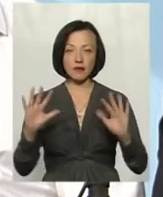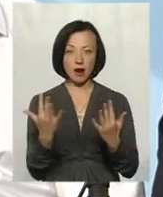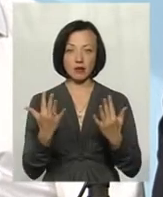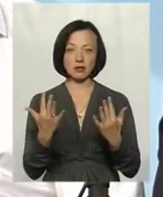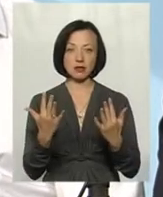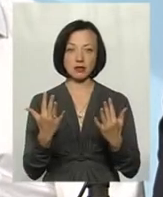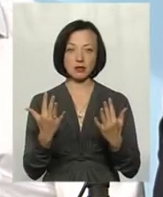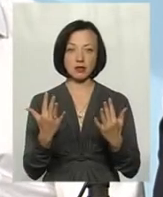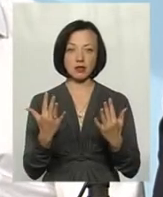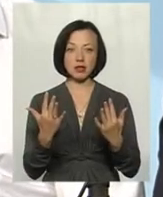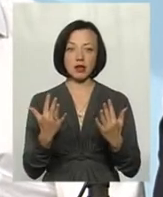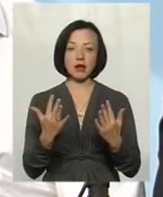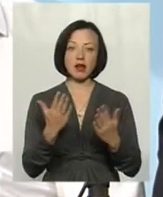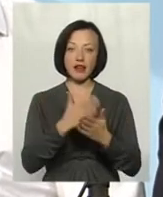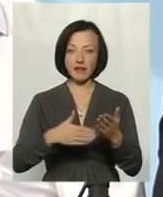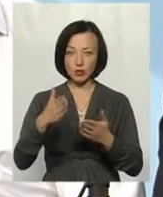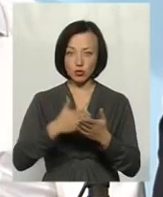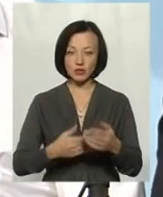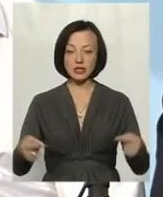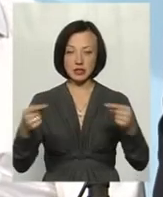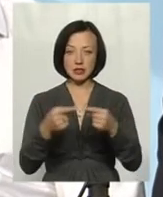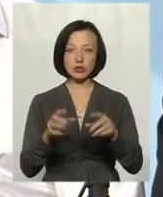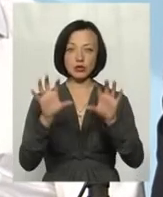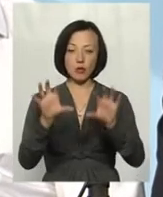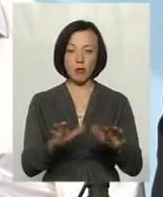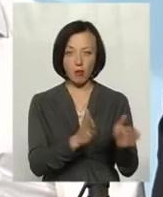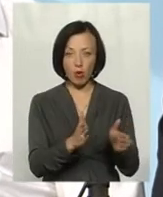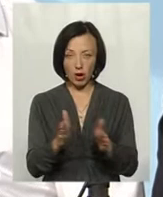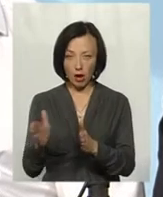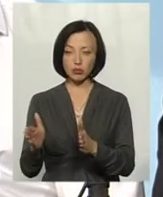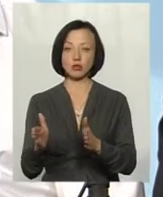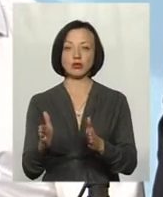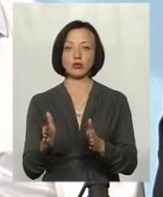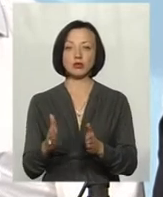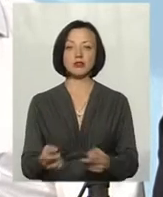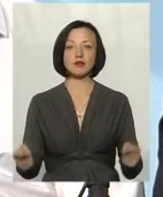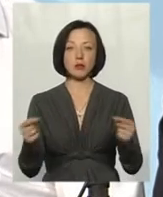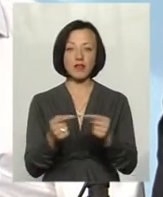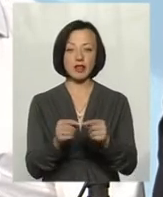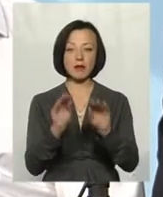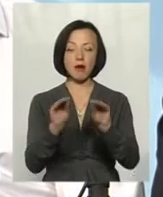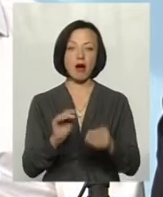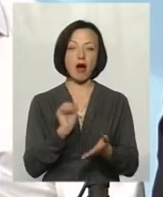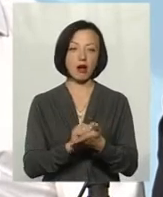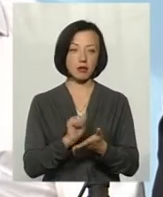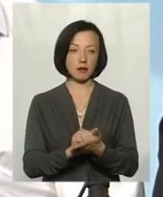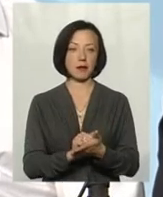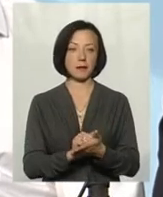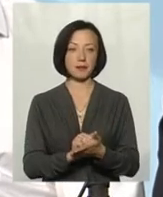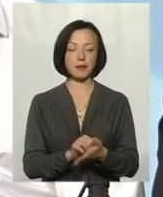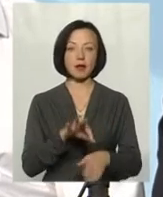виходу, ліквідації, вона ліквідовується згідно порядку, згідно з відповідними актами, документами,